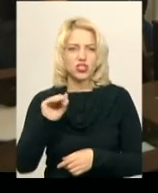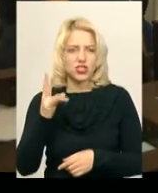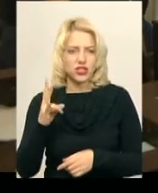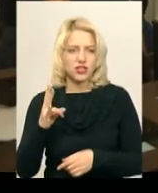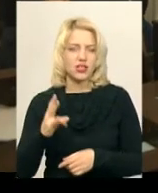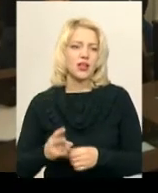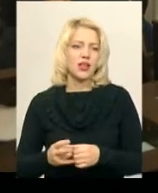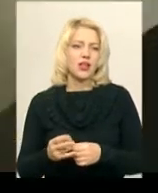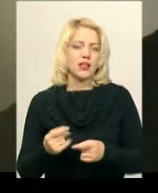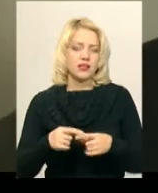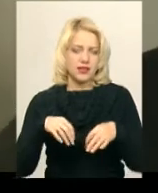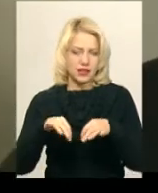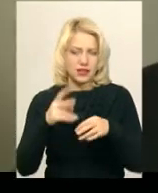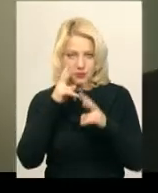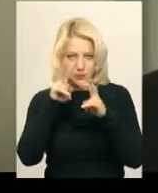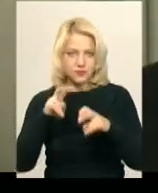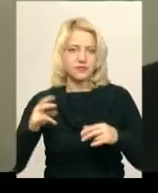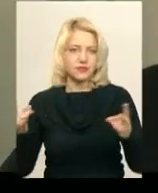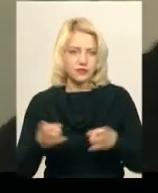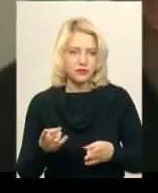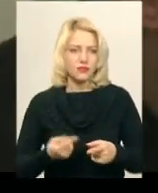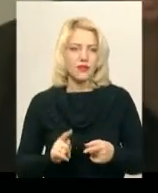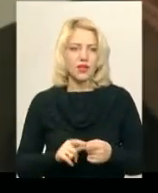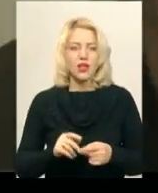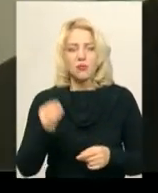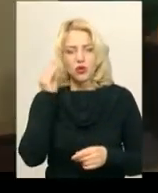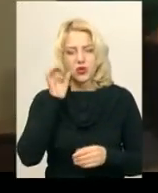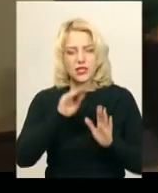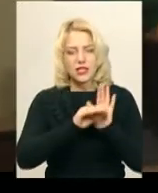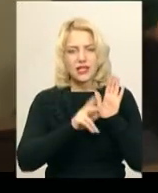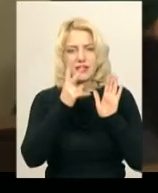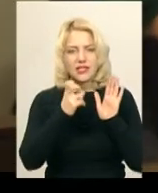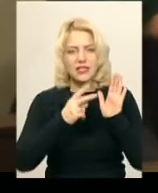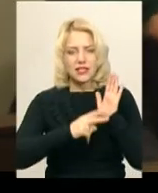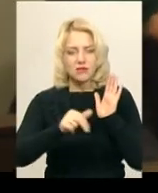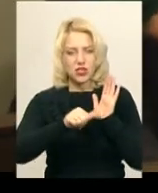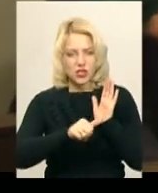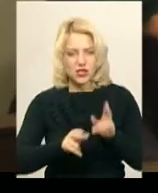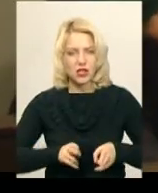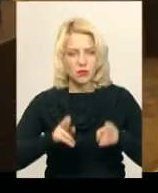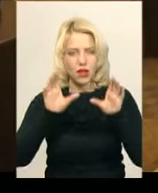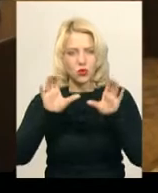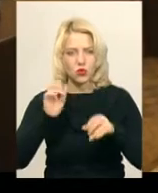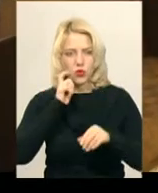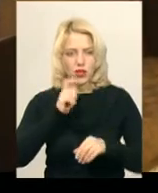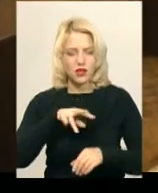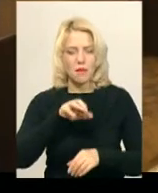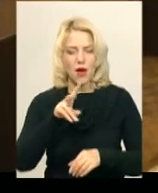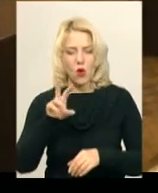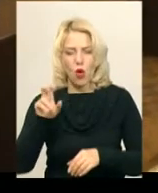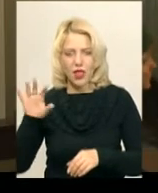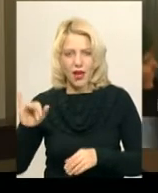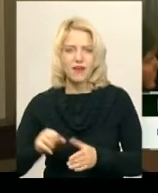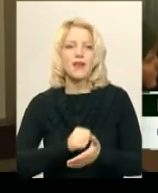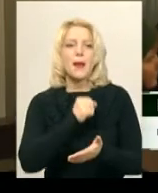транспортного засобу. Підозрюваний за статтею 286 Кримінального кодексу України Роман Миколаєв підтвердив клопотання свого